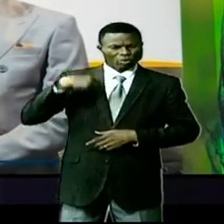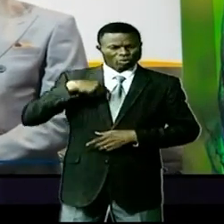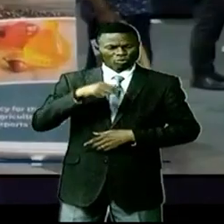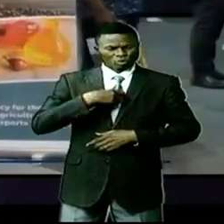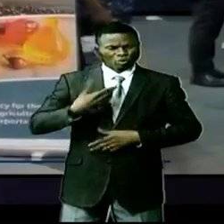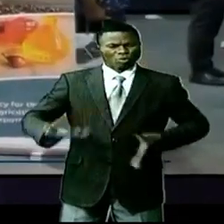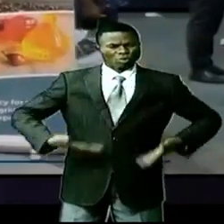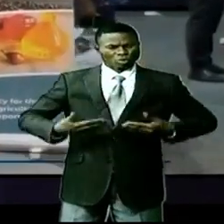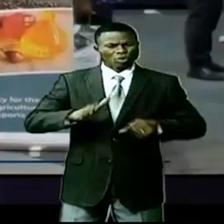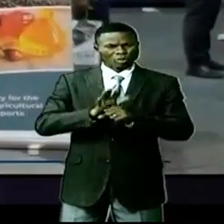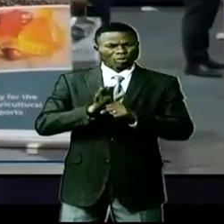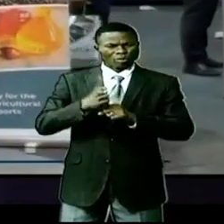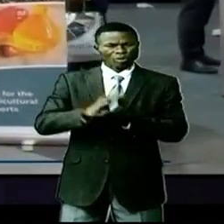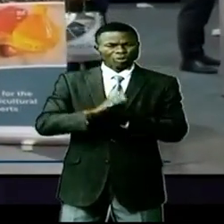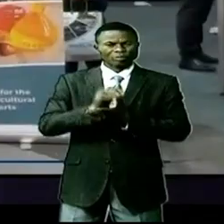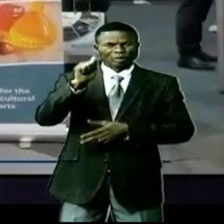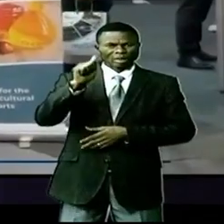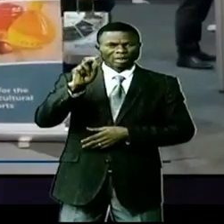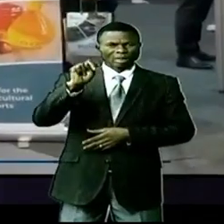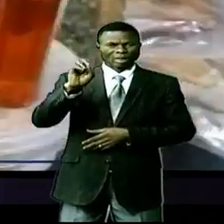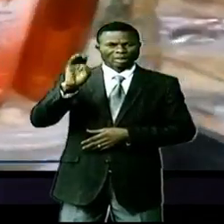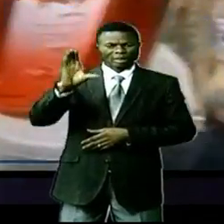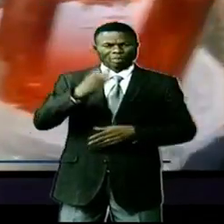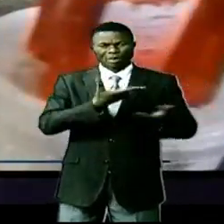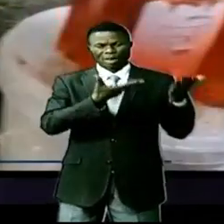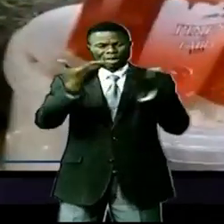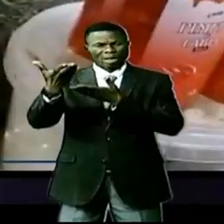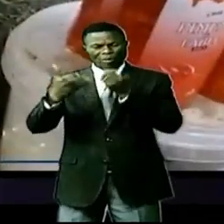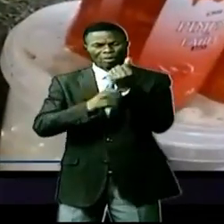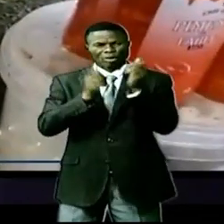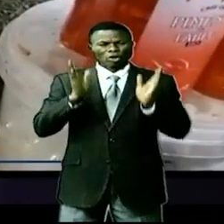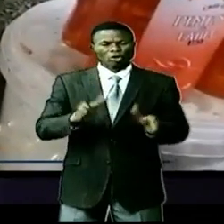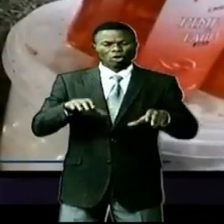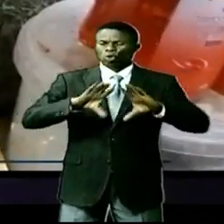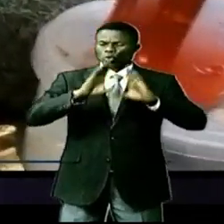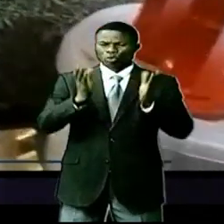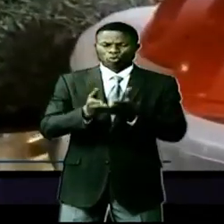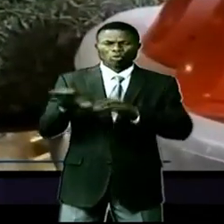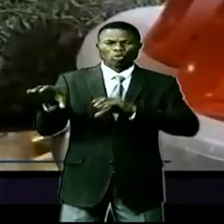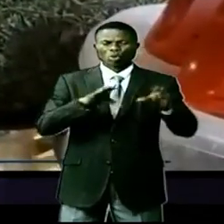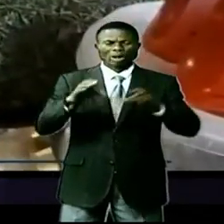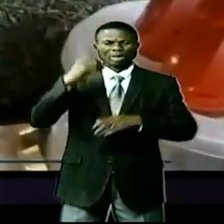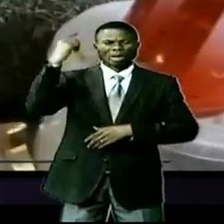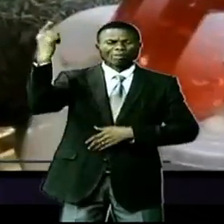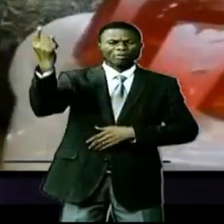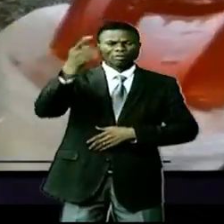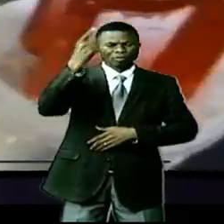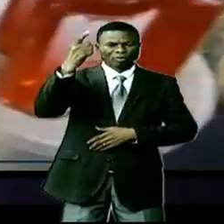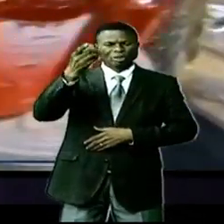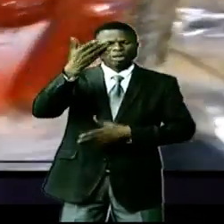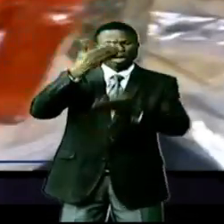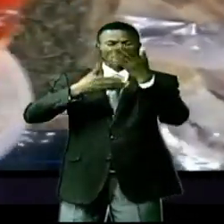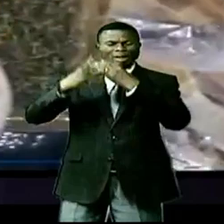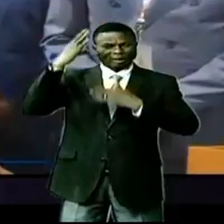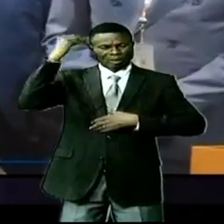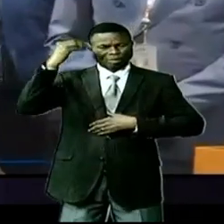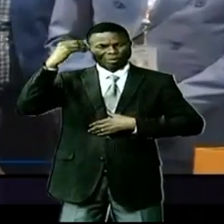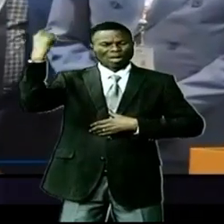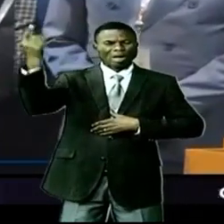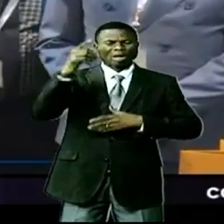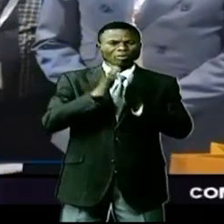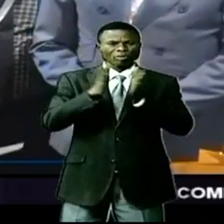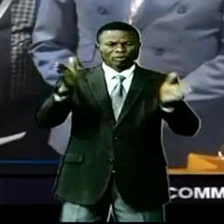bonne chose. L'ANAPEX s'accompagne les exportateurs congolais à tous les grands rendez-vous d'affaires et d'échanges à travers la planète.